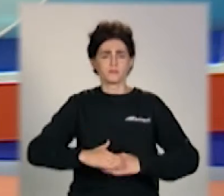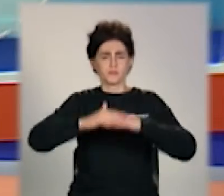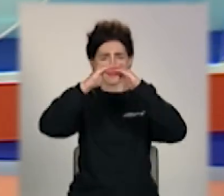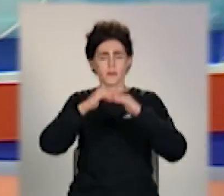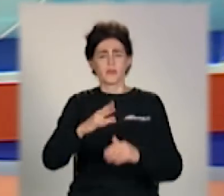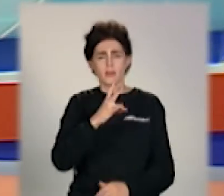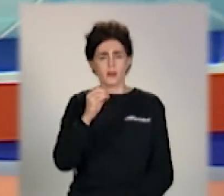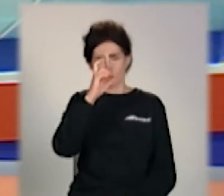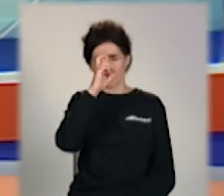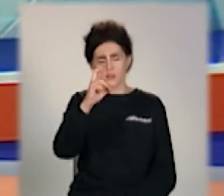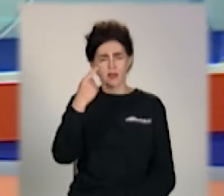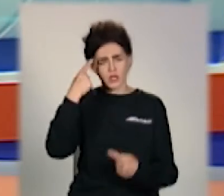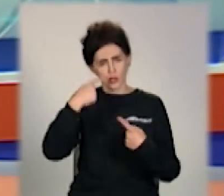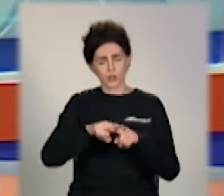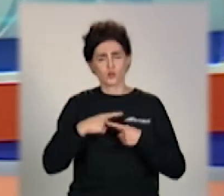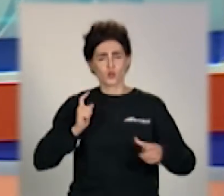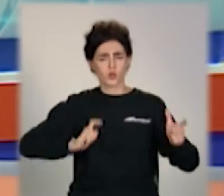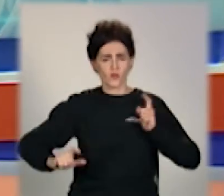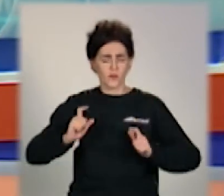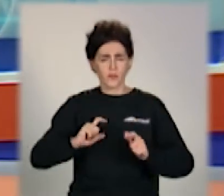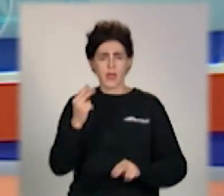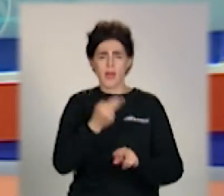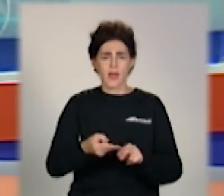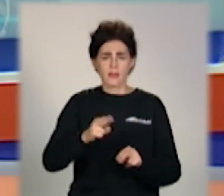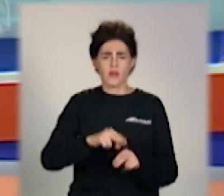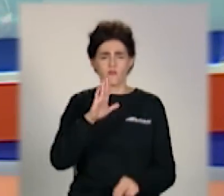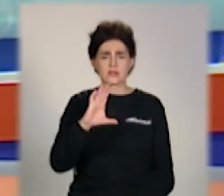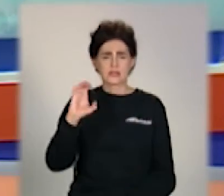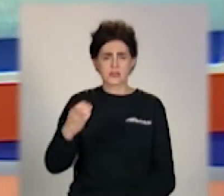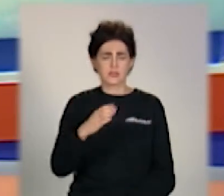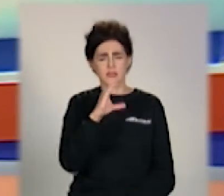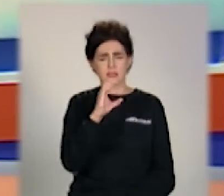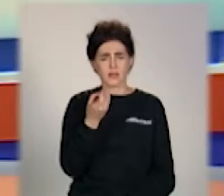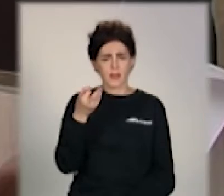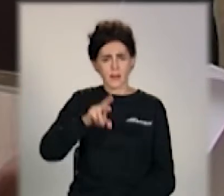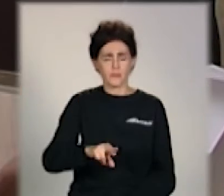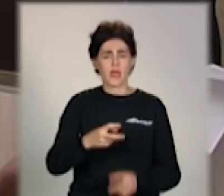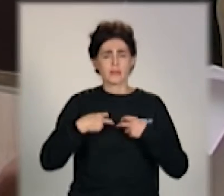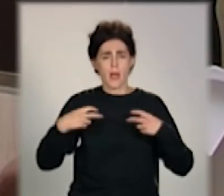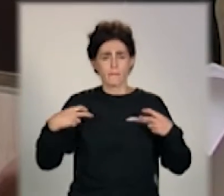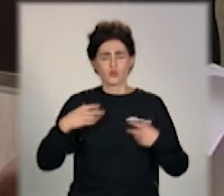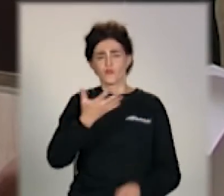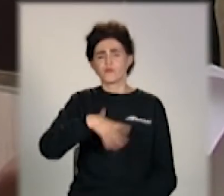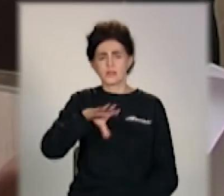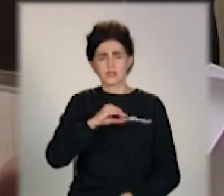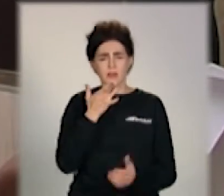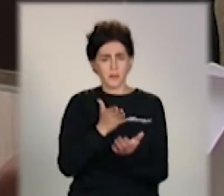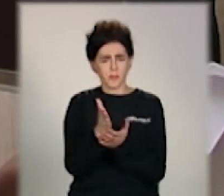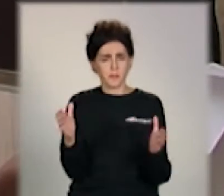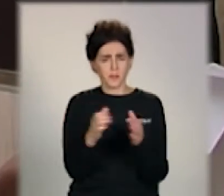недержавного технічного університету. Нагадаємо, в середу на сесії міськради депутати всіх фракцій